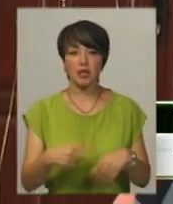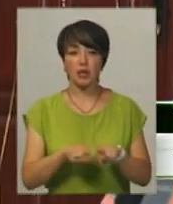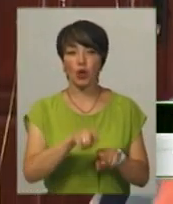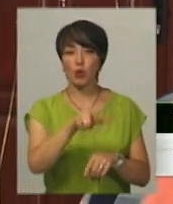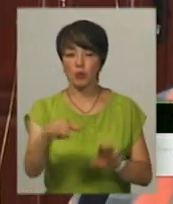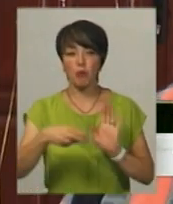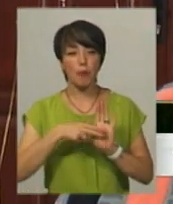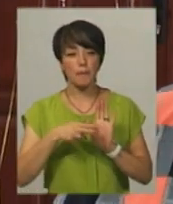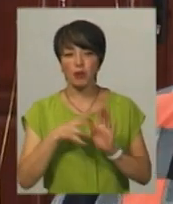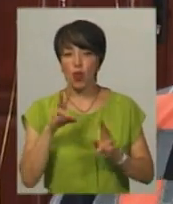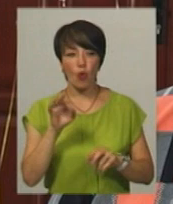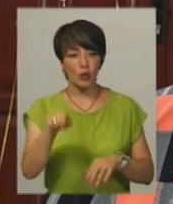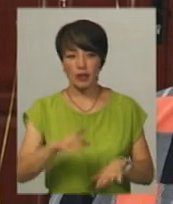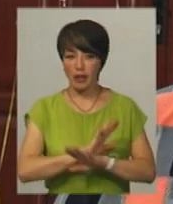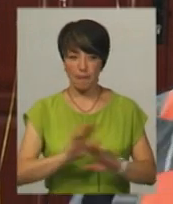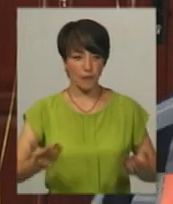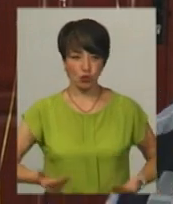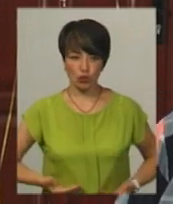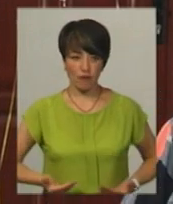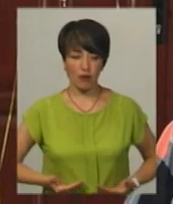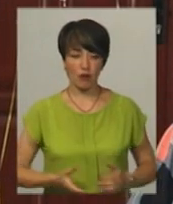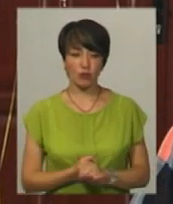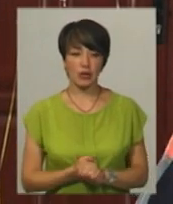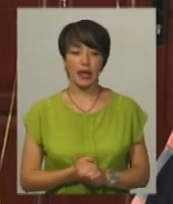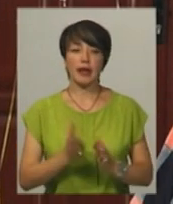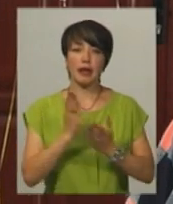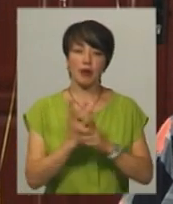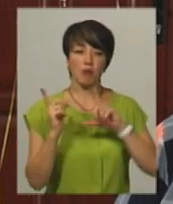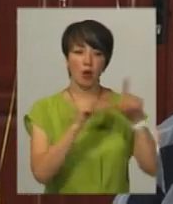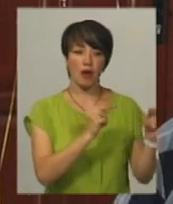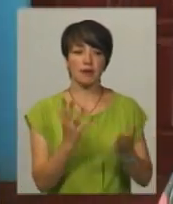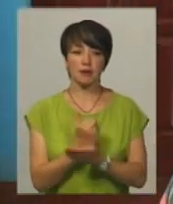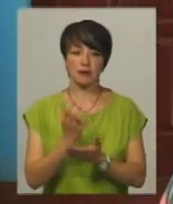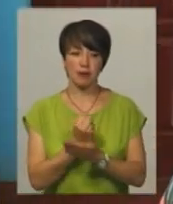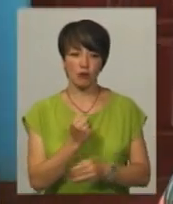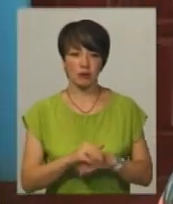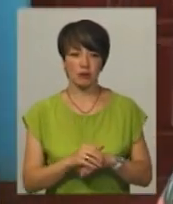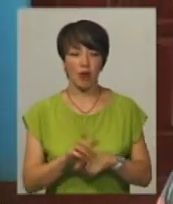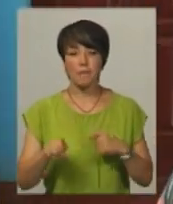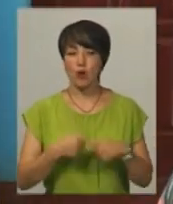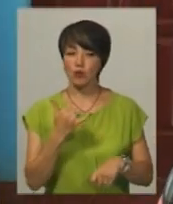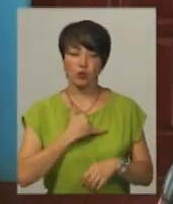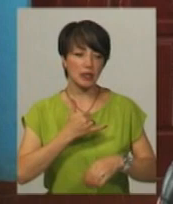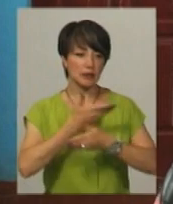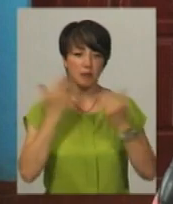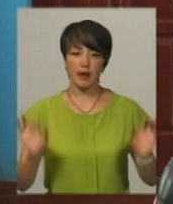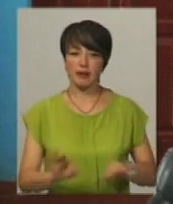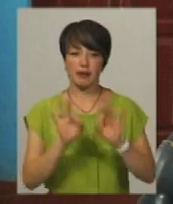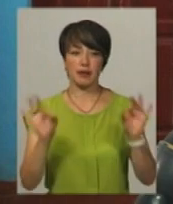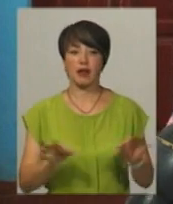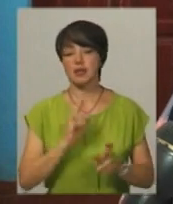прописані, але там не проживають. Є такі на заробітки, поїхали. Порушень у нас немає і ніяких